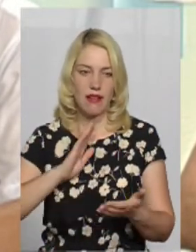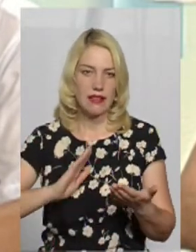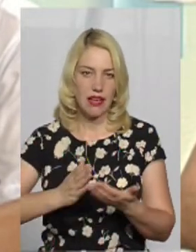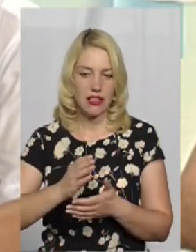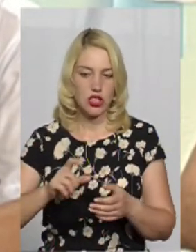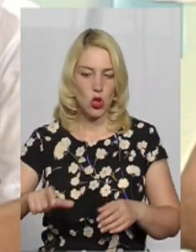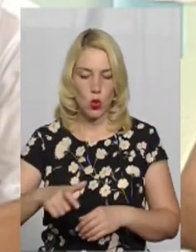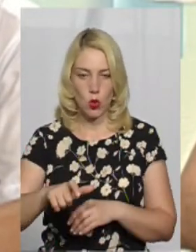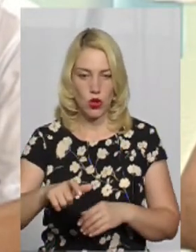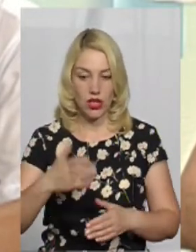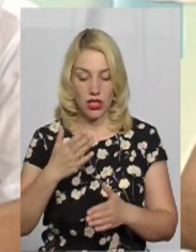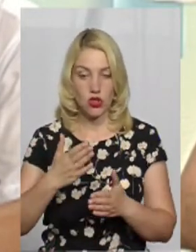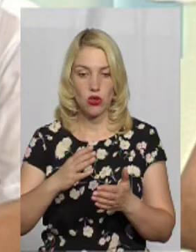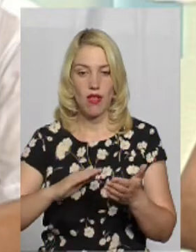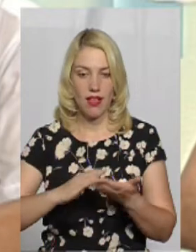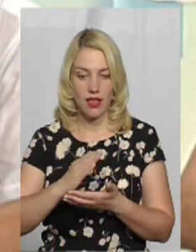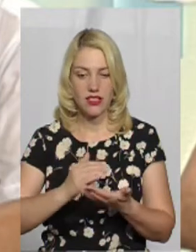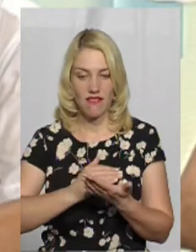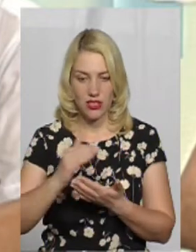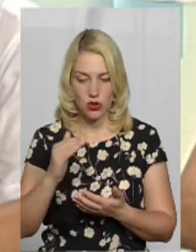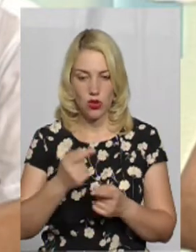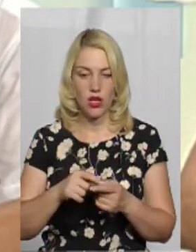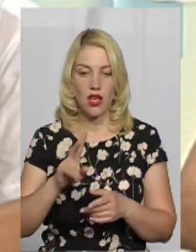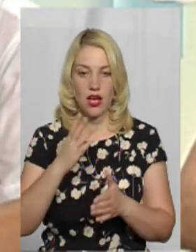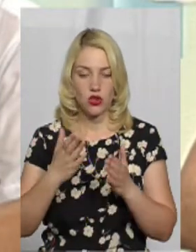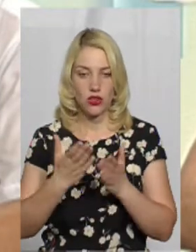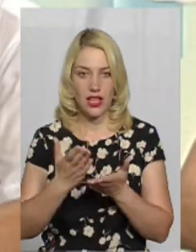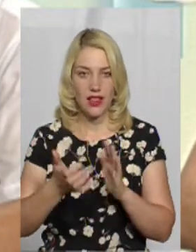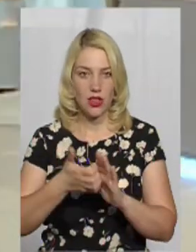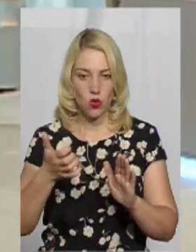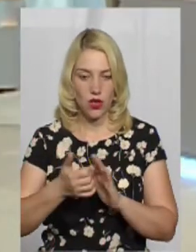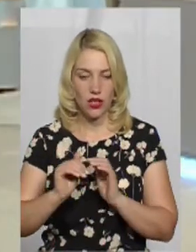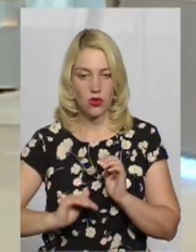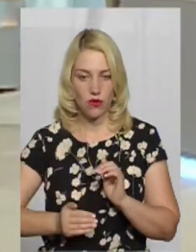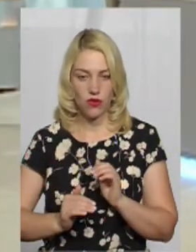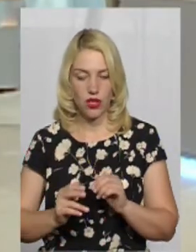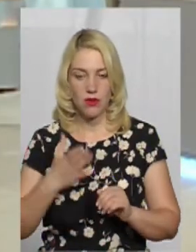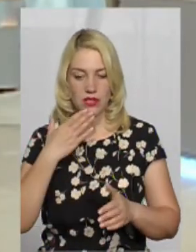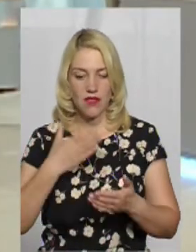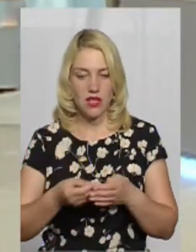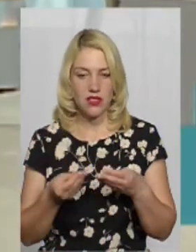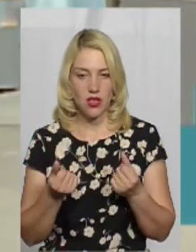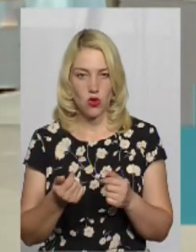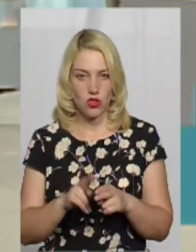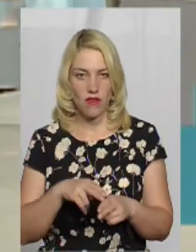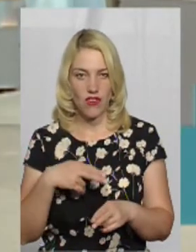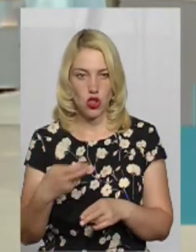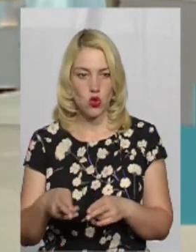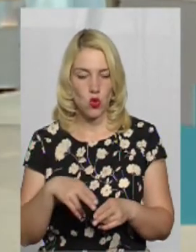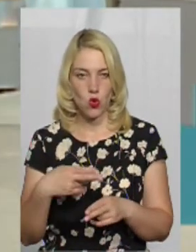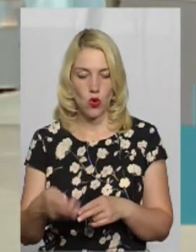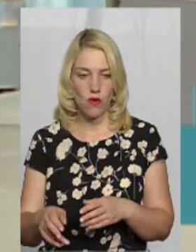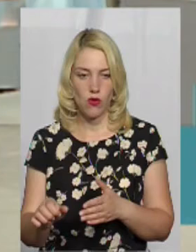якість висока. Якщо є якісь недоліки, то підрядник за власні кошти ліквідовує ці недоліки. І це впливає потім на